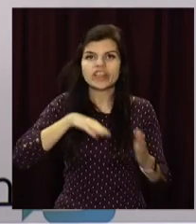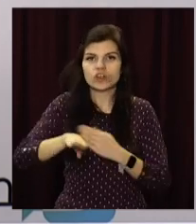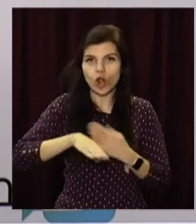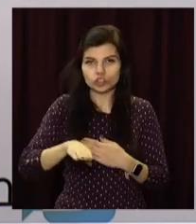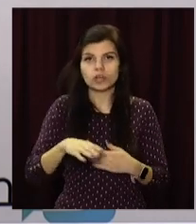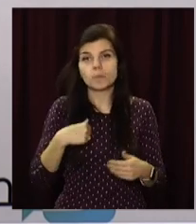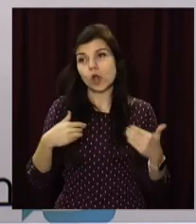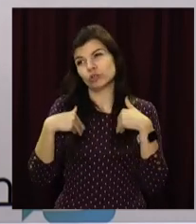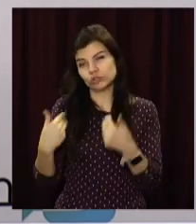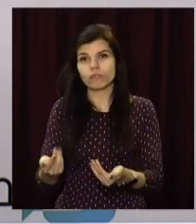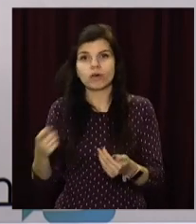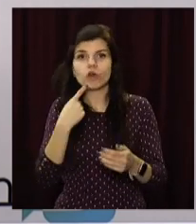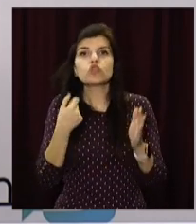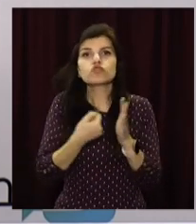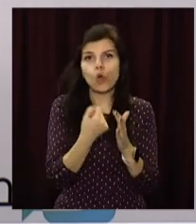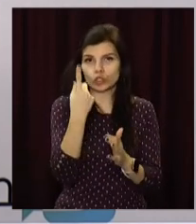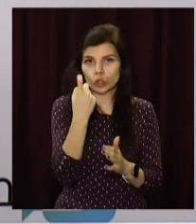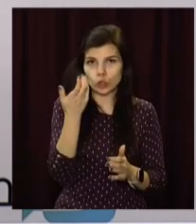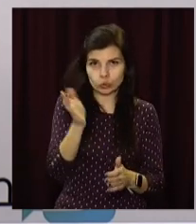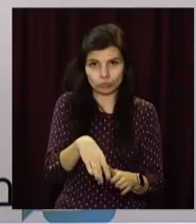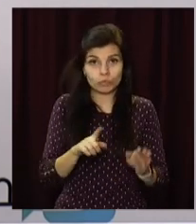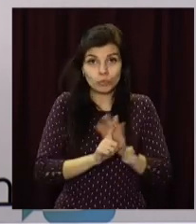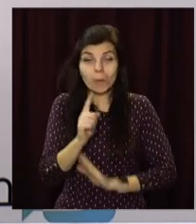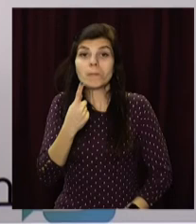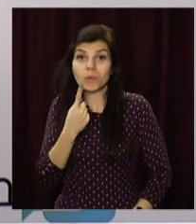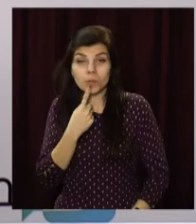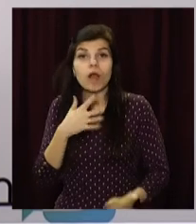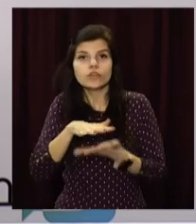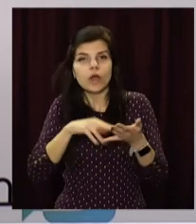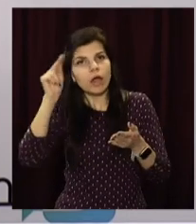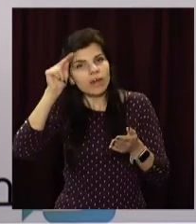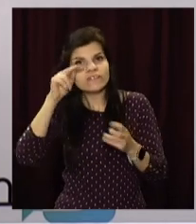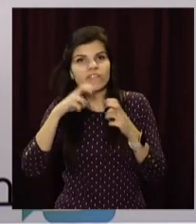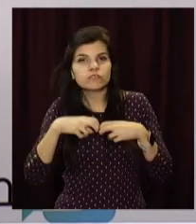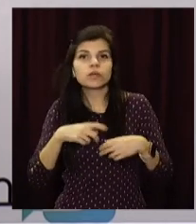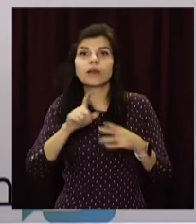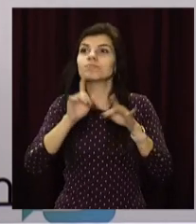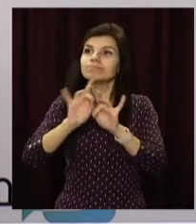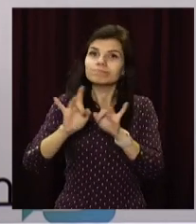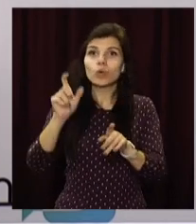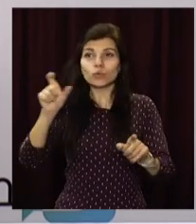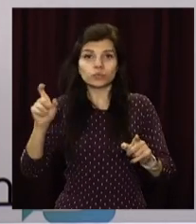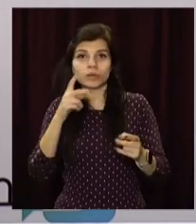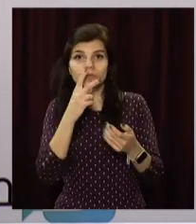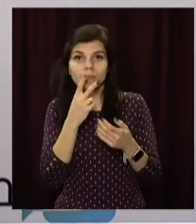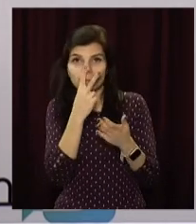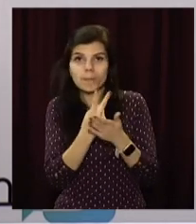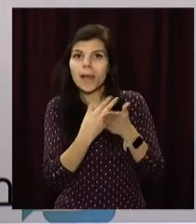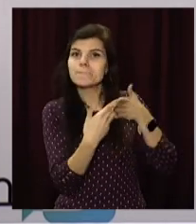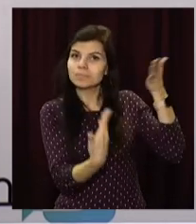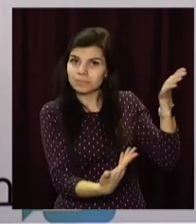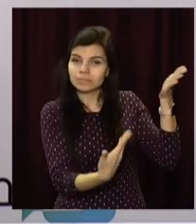видавати перший тираж до 100 примірників. І далі вивчати його, презентувати його людям, провести презентацію.